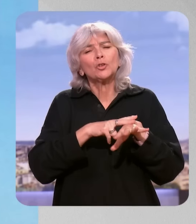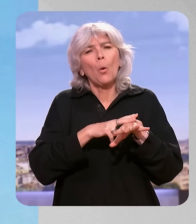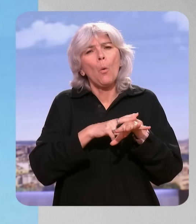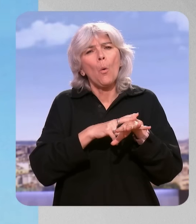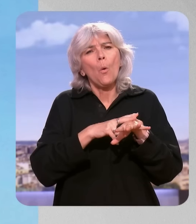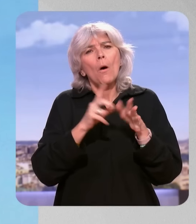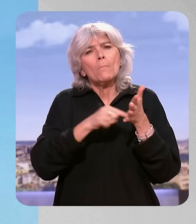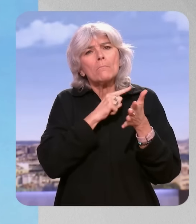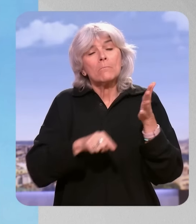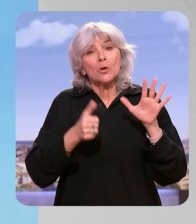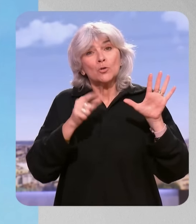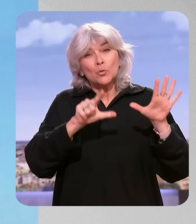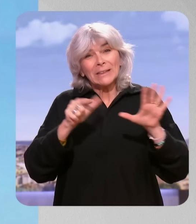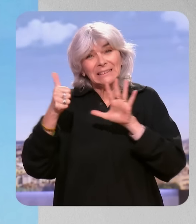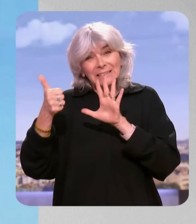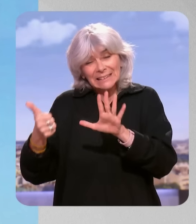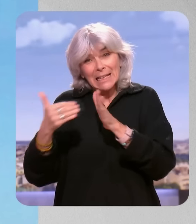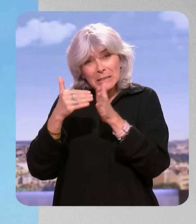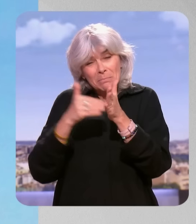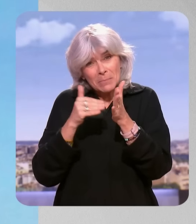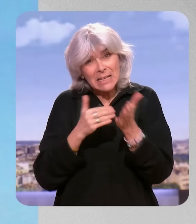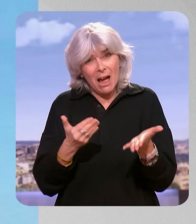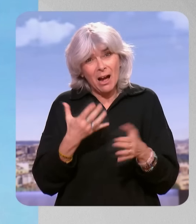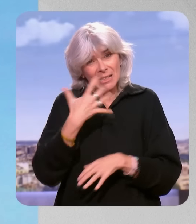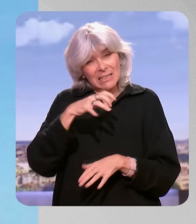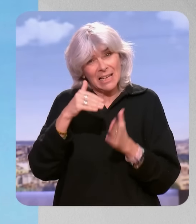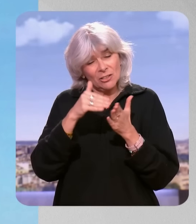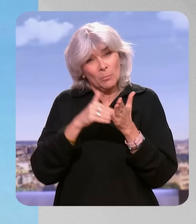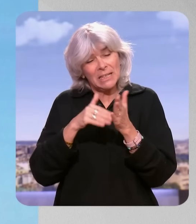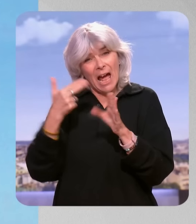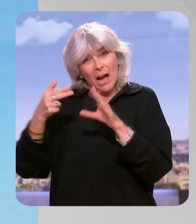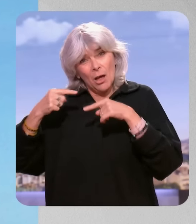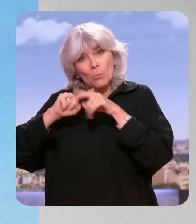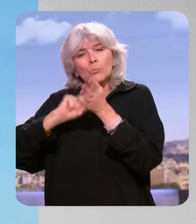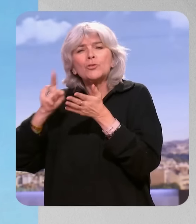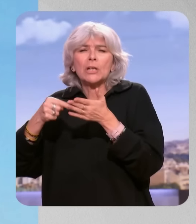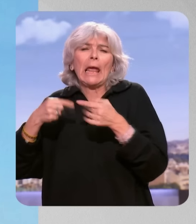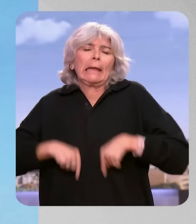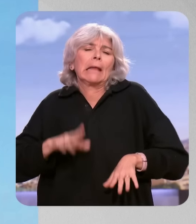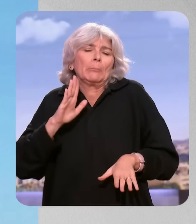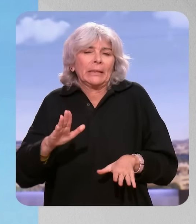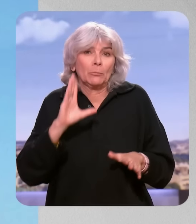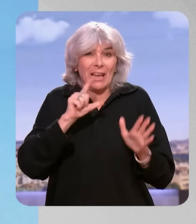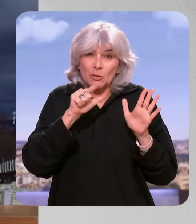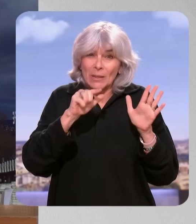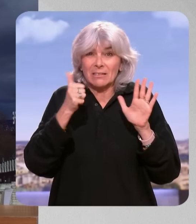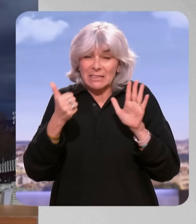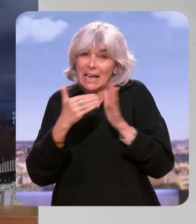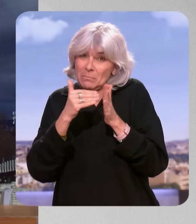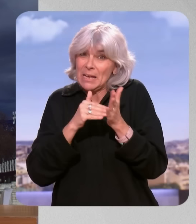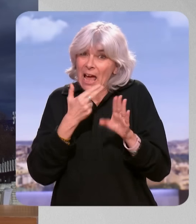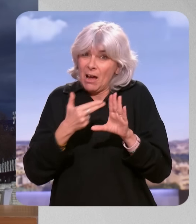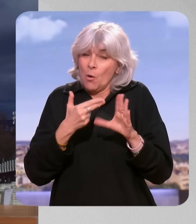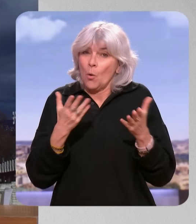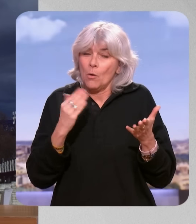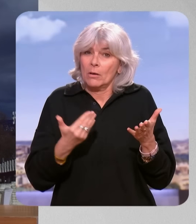76 milliards au budget de l'État. C'est 500 milliards, le budget de l'État, je le fais simple. Donc, vous avez l'une des